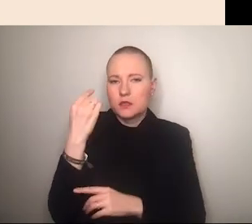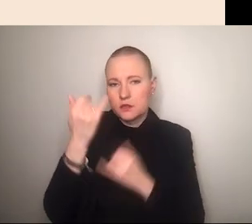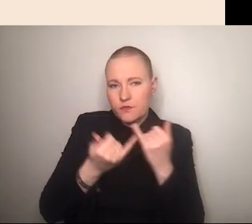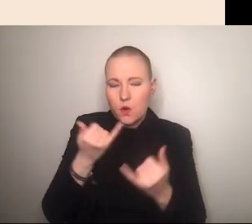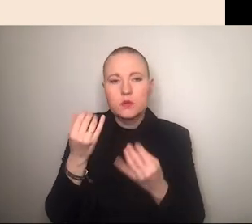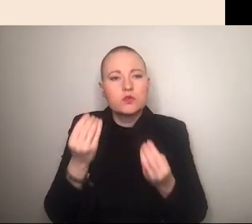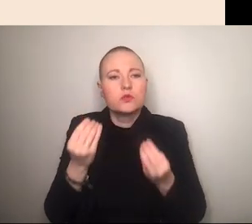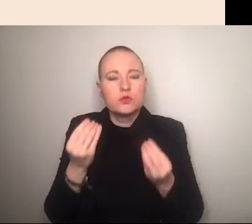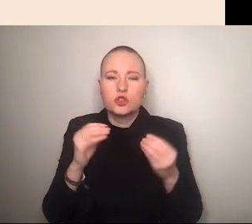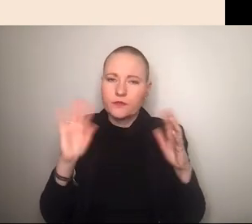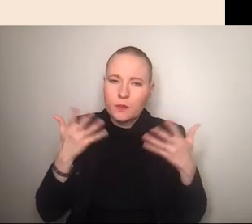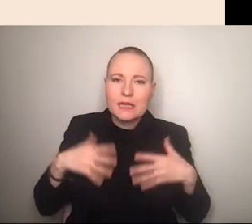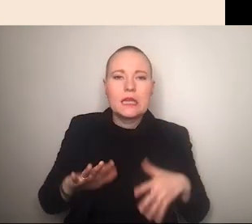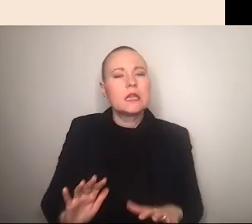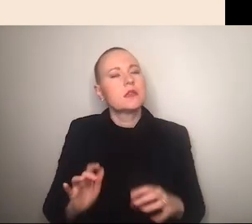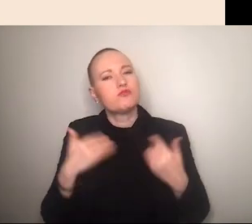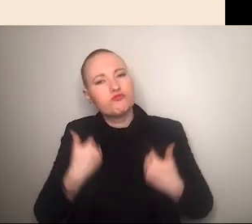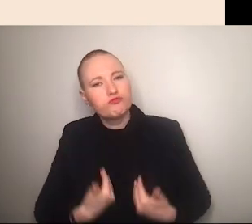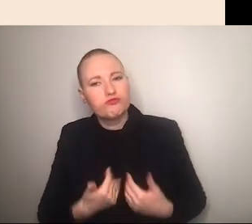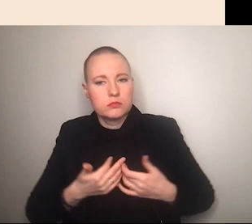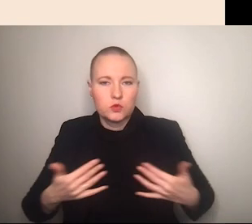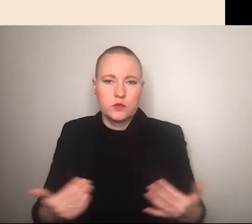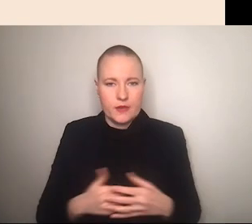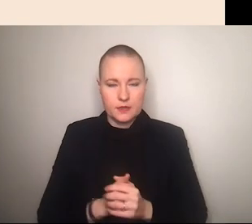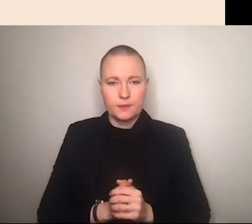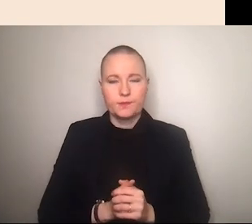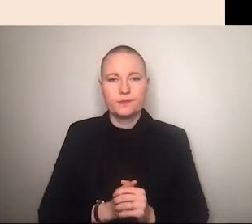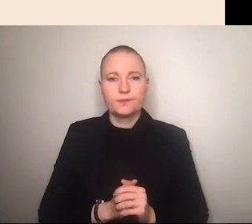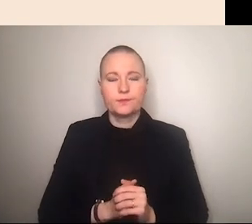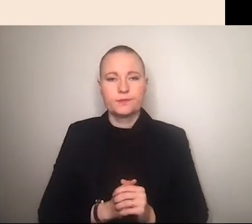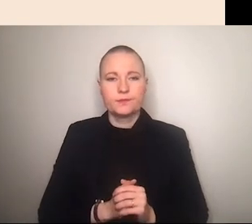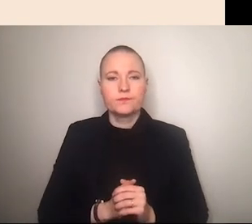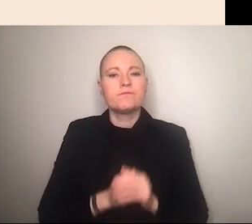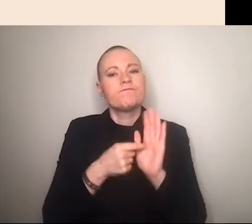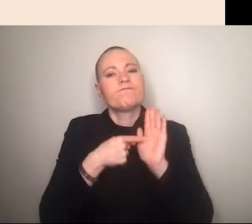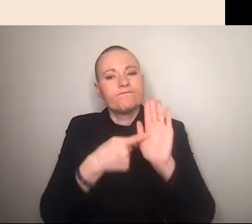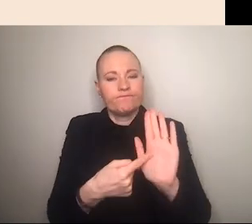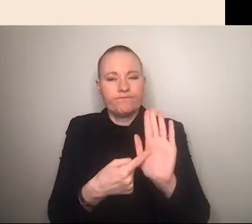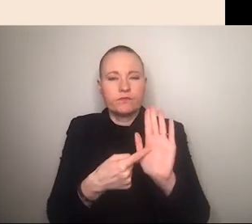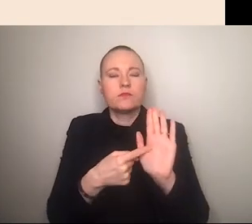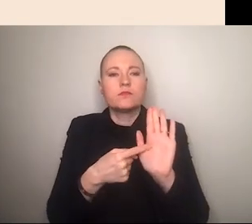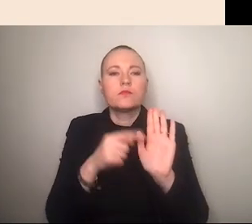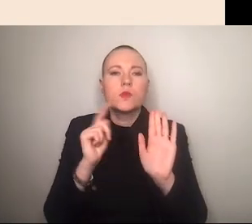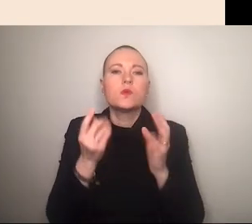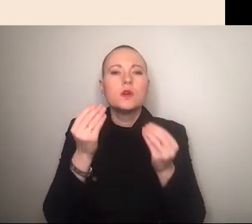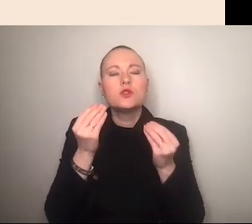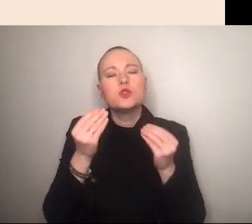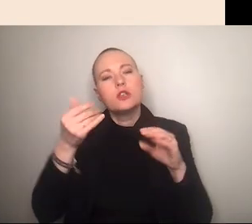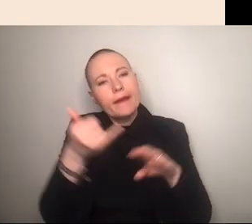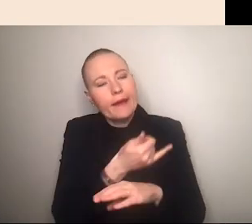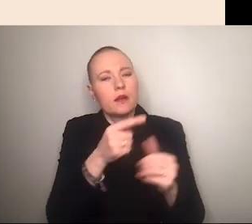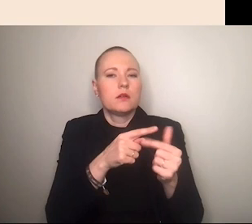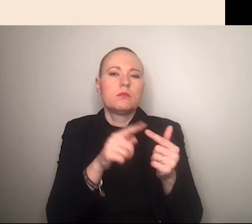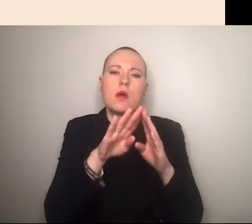fenomen gekleidet sind etc sie repräsentieren zudem die tugenden der ehe der hausarbeit